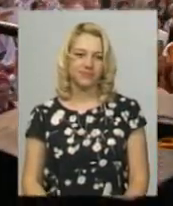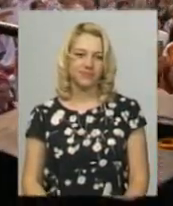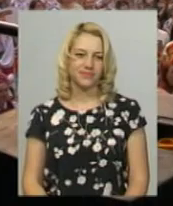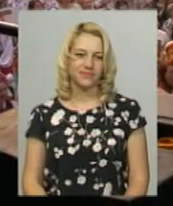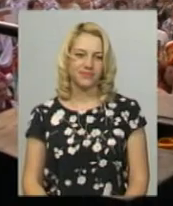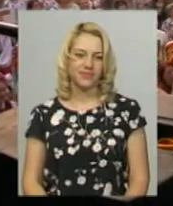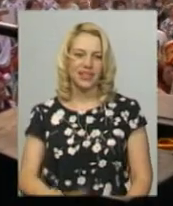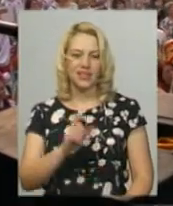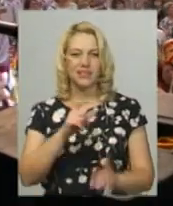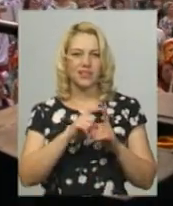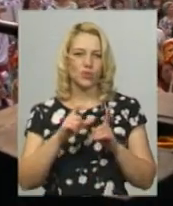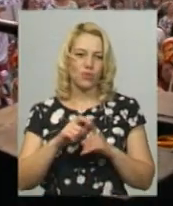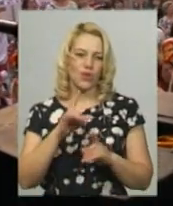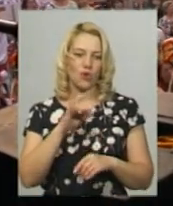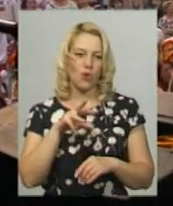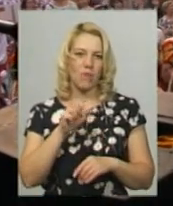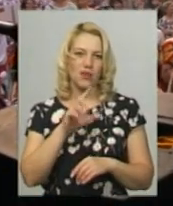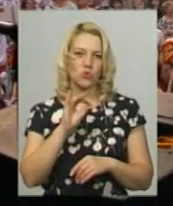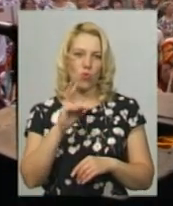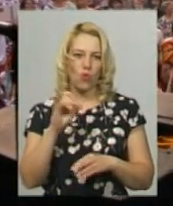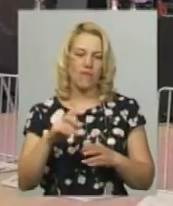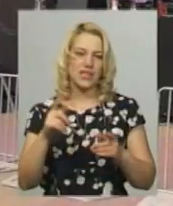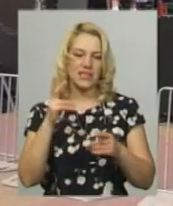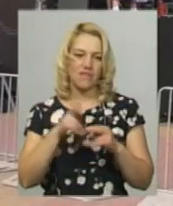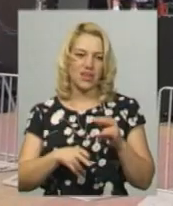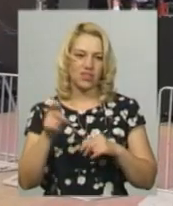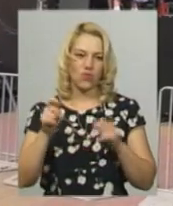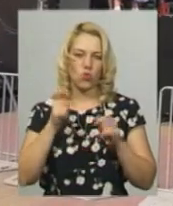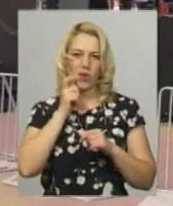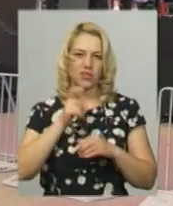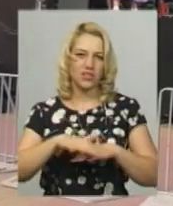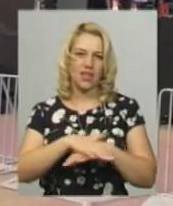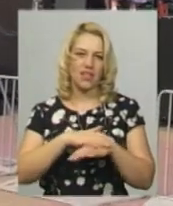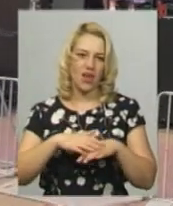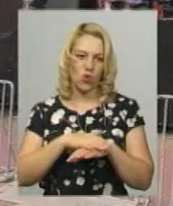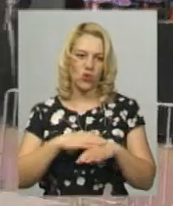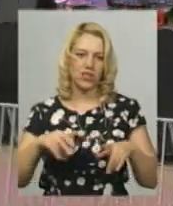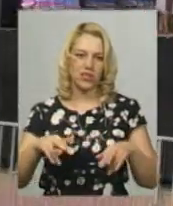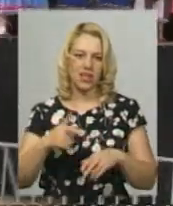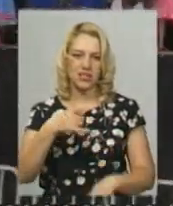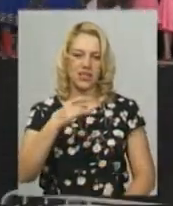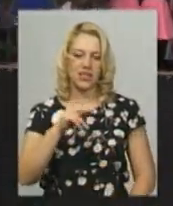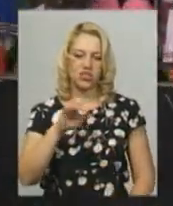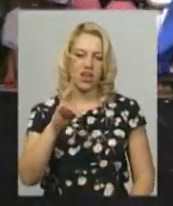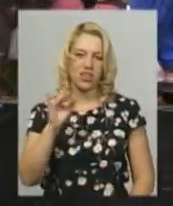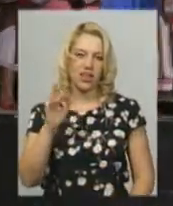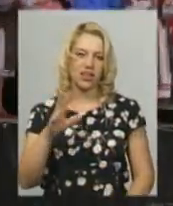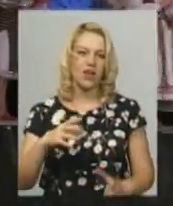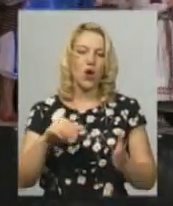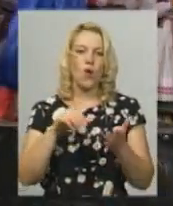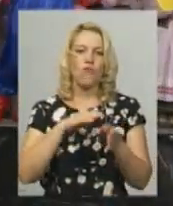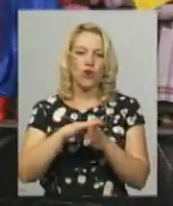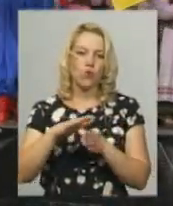За словами Артема Ромасюкова, завершить фестиваль «Український народний танець і гречаники» у виконанні усіх колективів, які